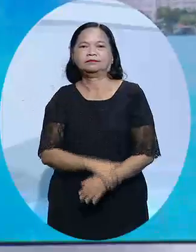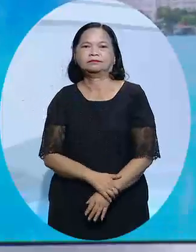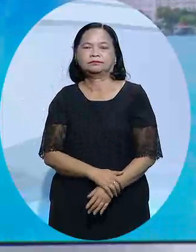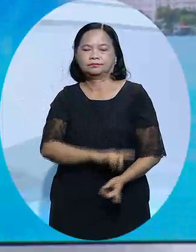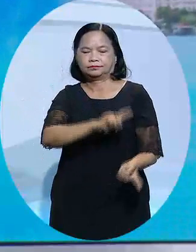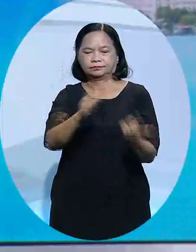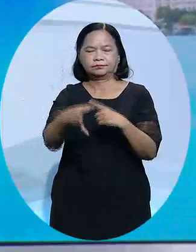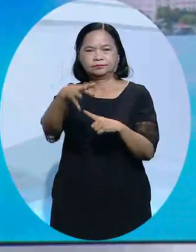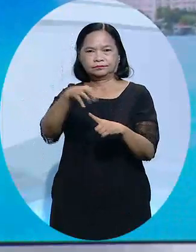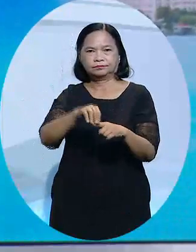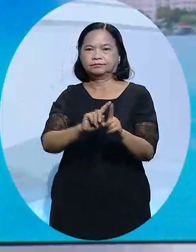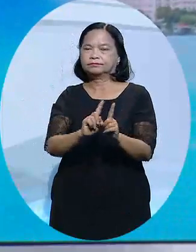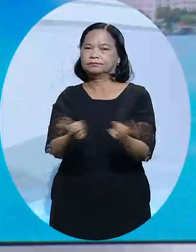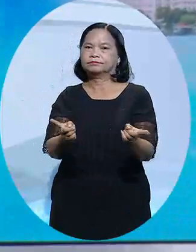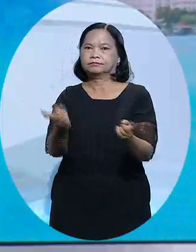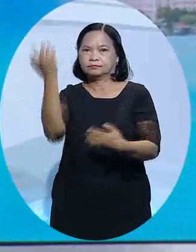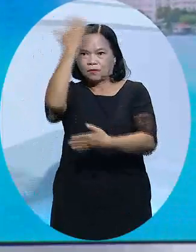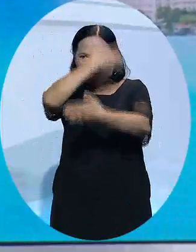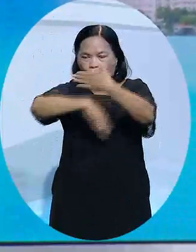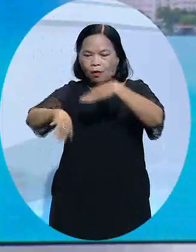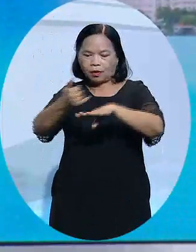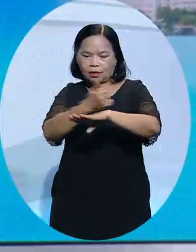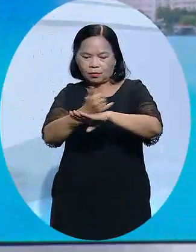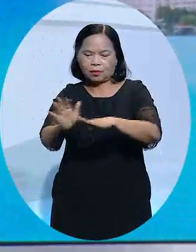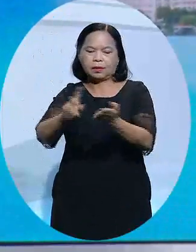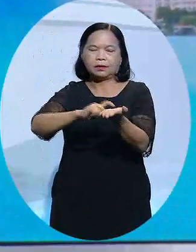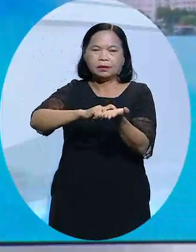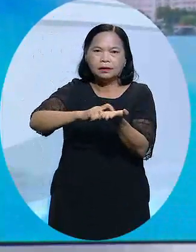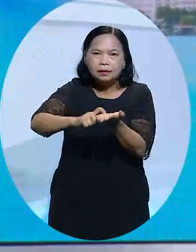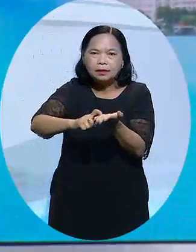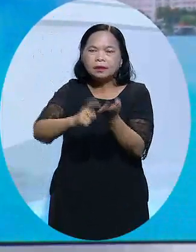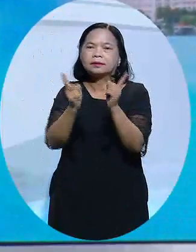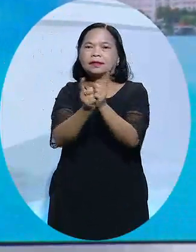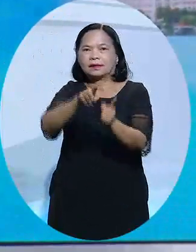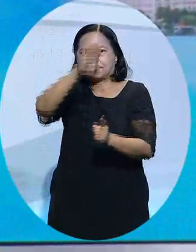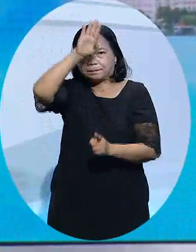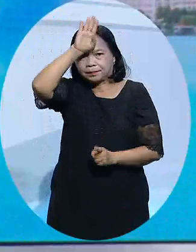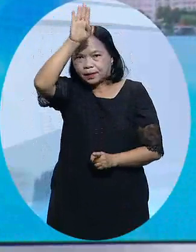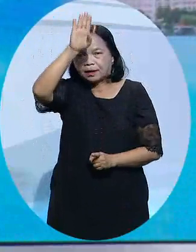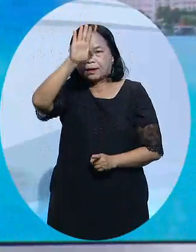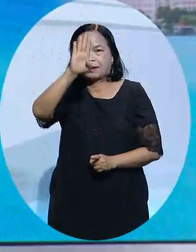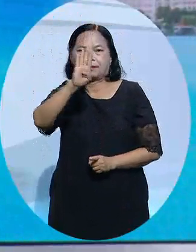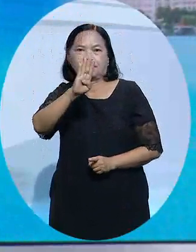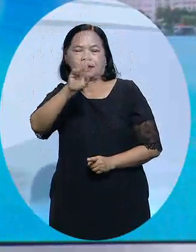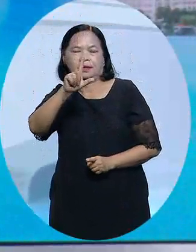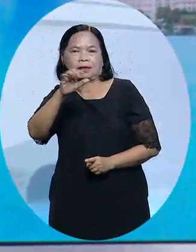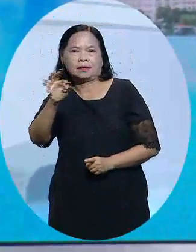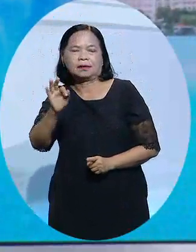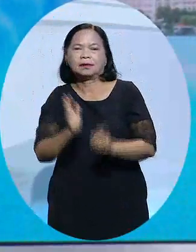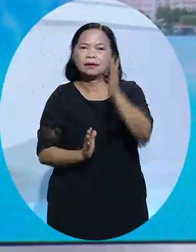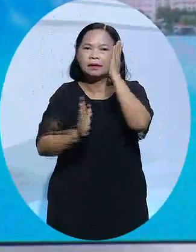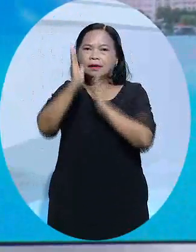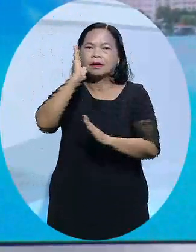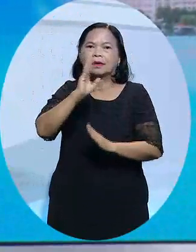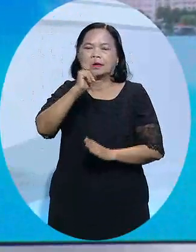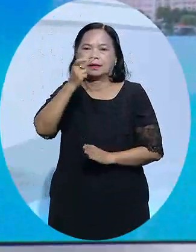Chuyển sang một số thông tin khác. Hôm qua, Ngoại trưởng Mỹ Antony Blinken đã gặp Tổng thống Palestine Mahmoud Abbas tại thành phố